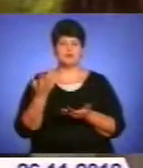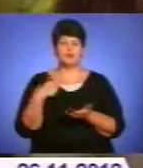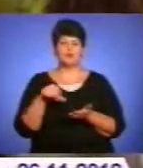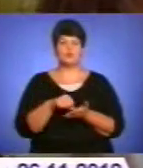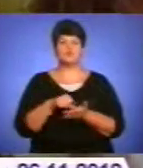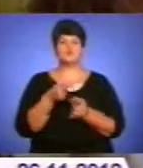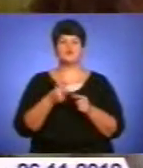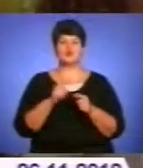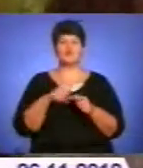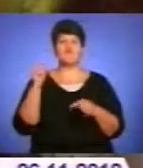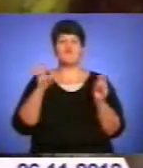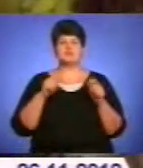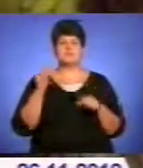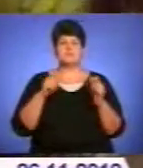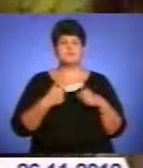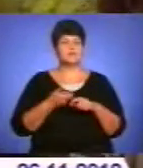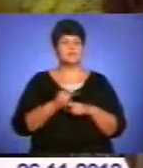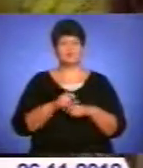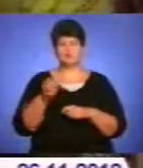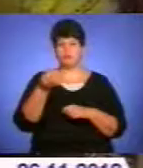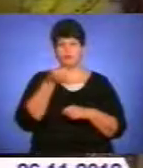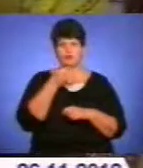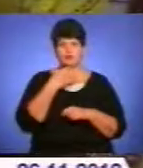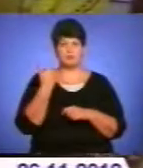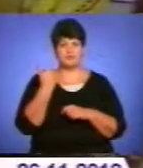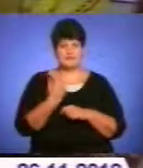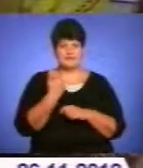фестивалі. Мені дуже подобається він.